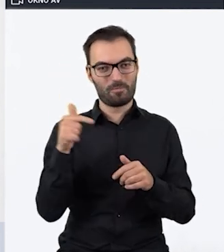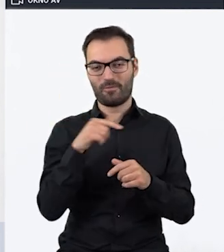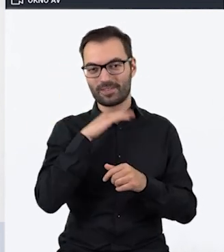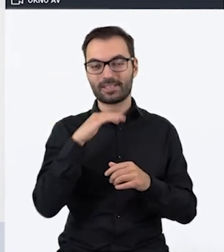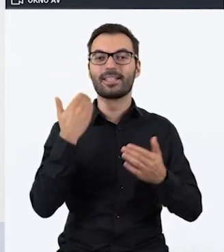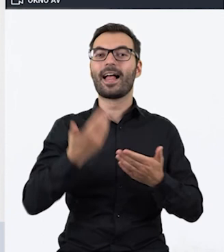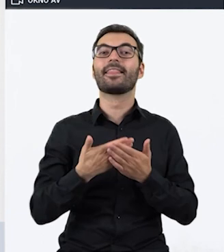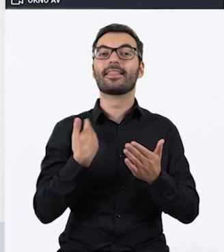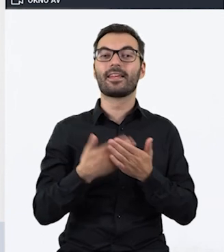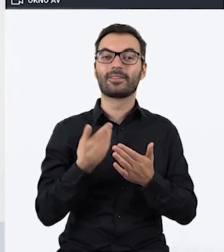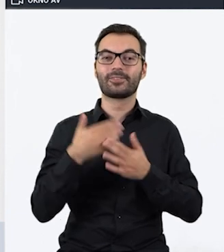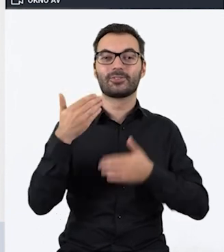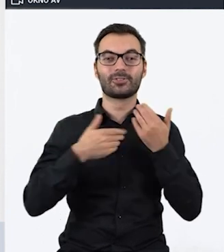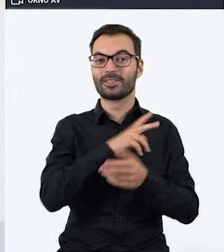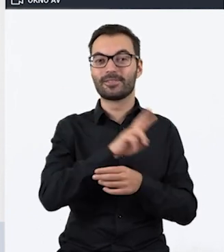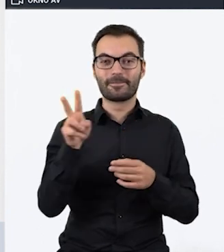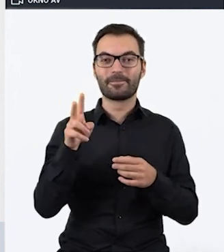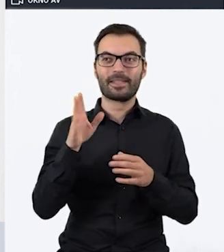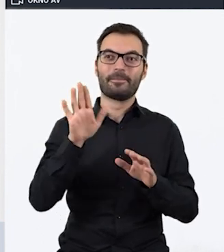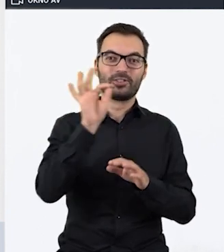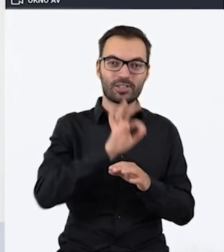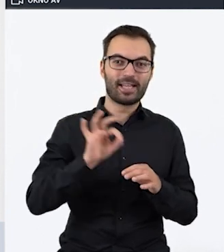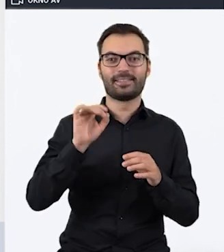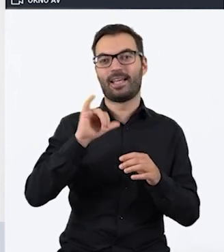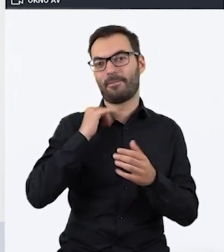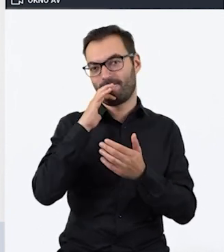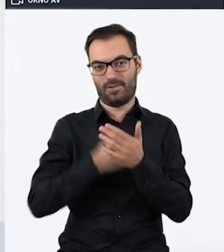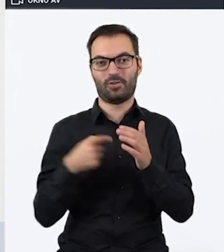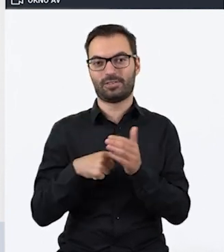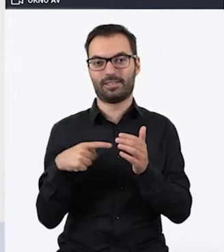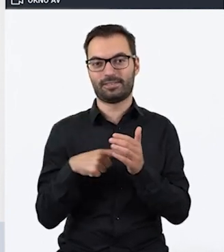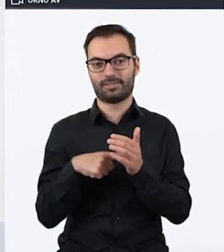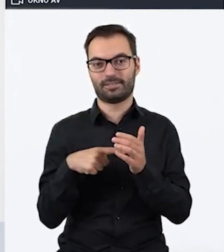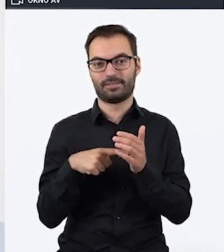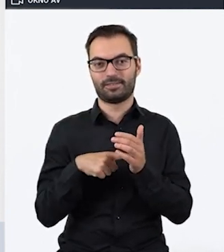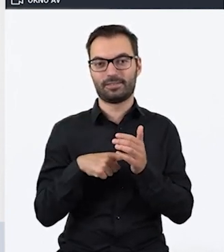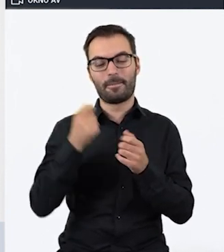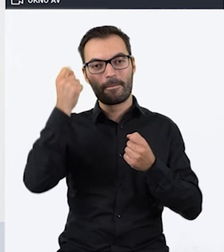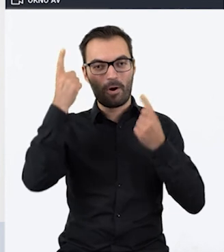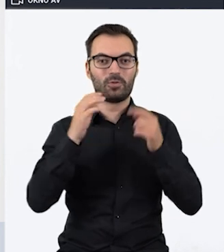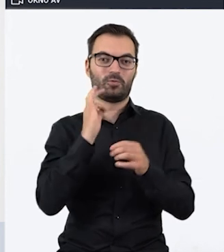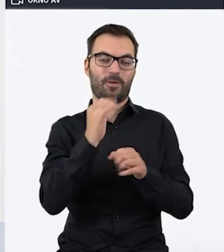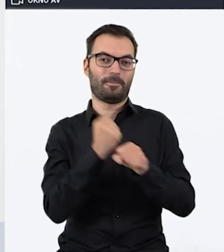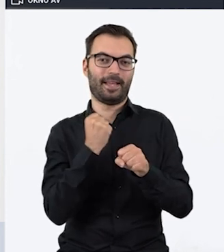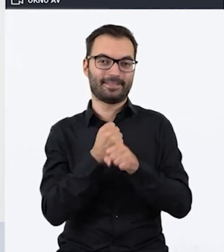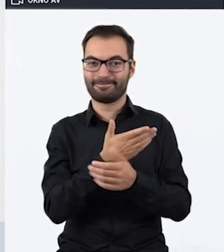Państwu, żeby była szansa i okazja do wykorzystania tych pomysłów we własnej pracy.